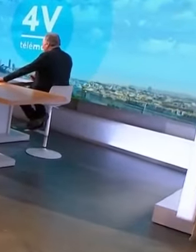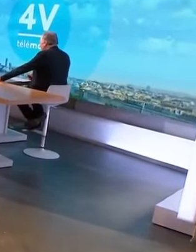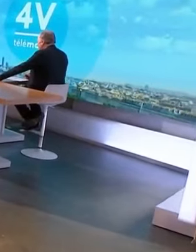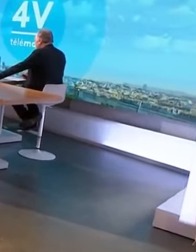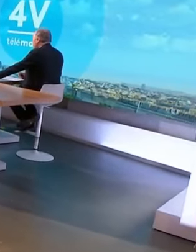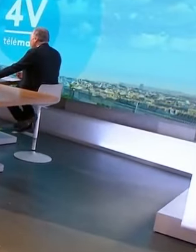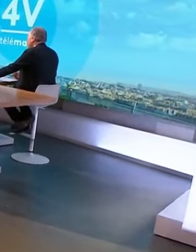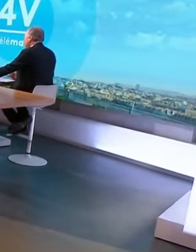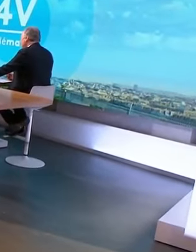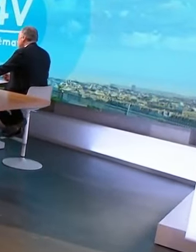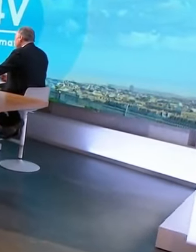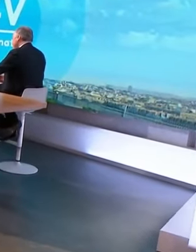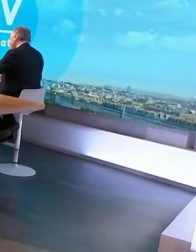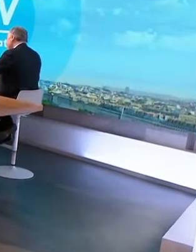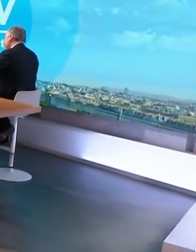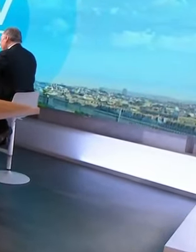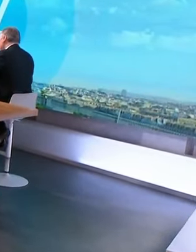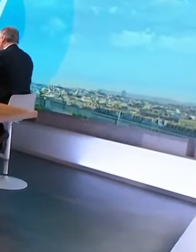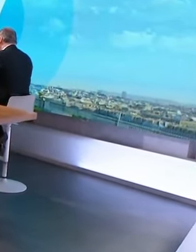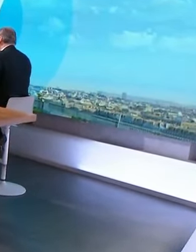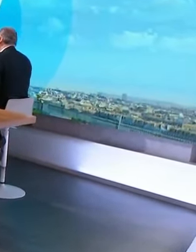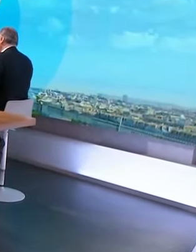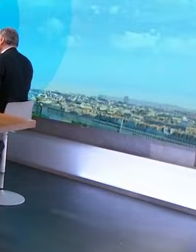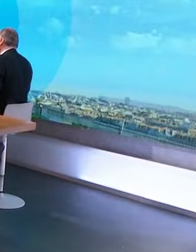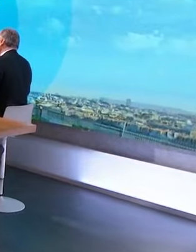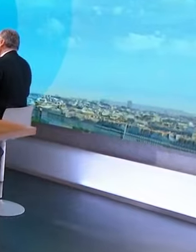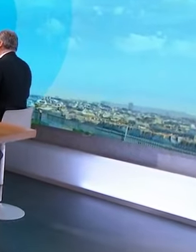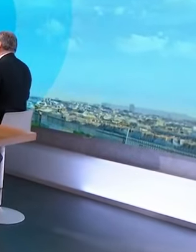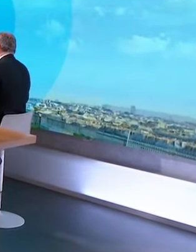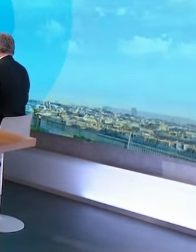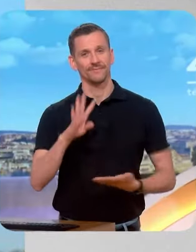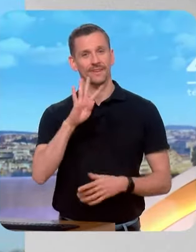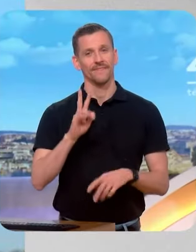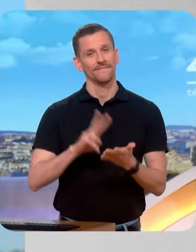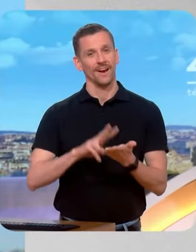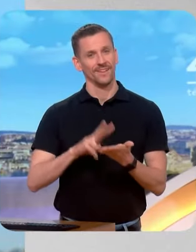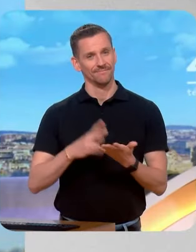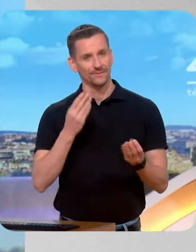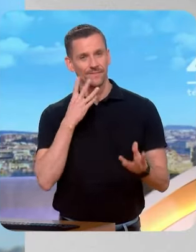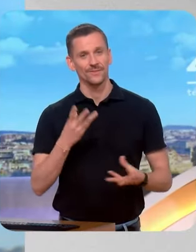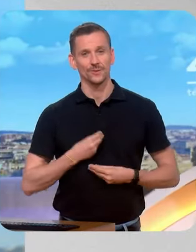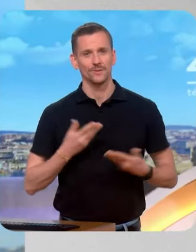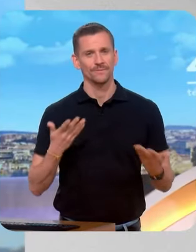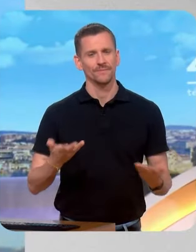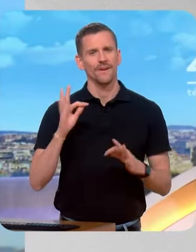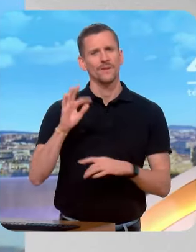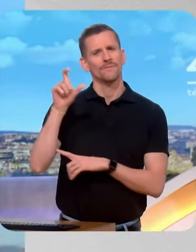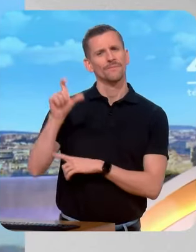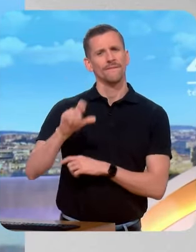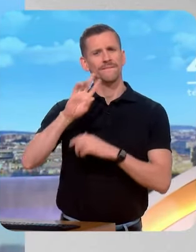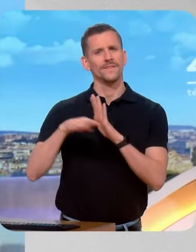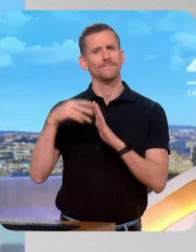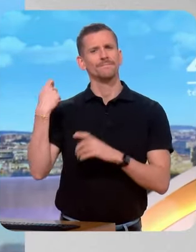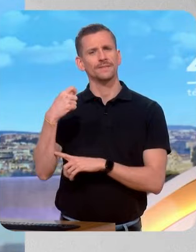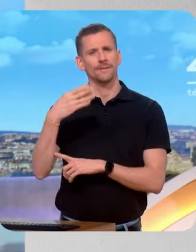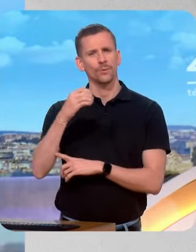Bonjour Patrick Mignola, vous présidiez avant les précédentes élections législatives le groupe Modem à l'Assemblée Nationale. Comment va ce